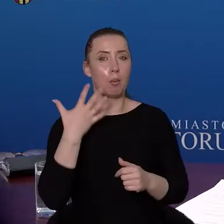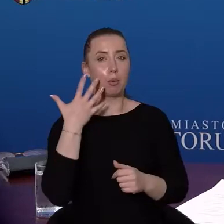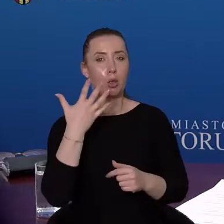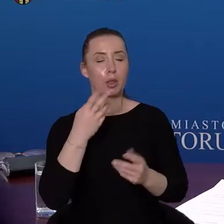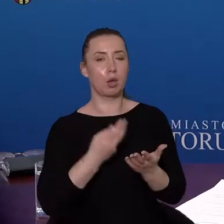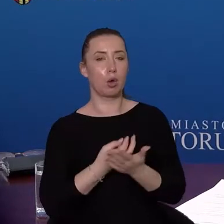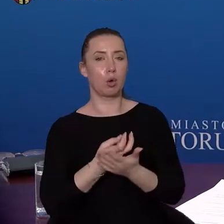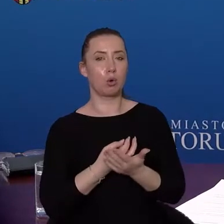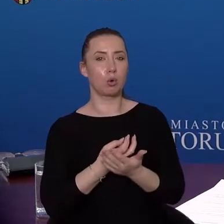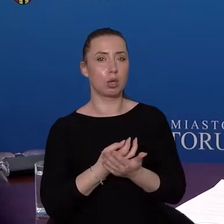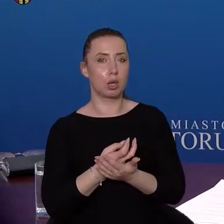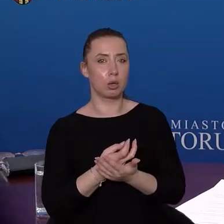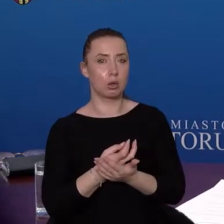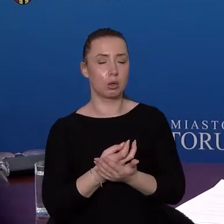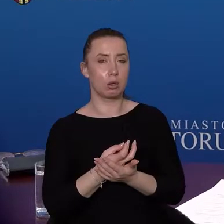lutego